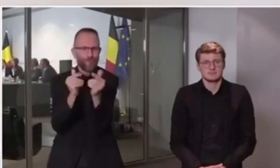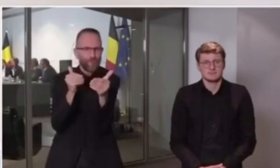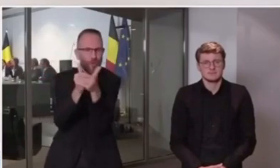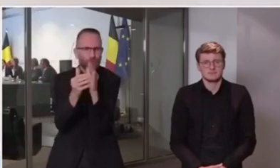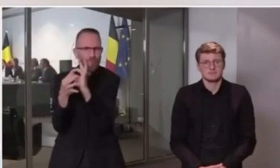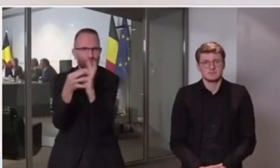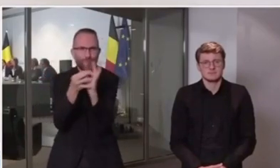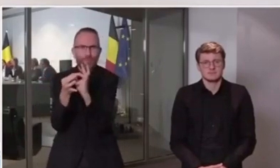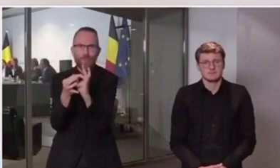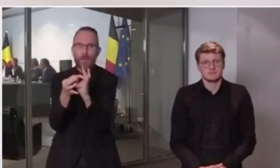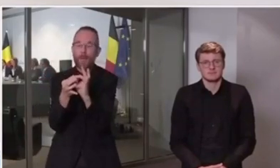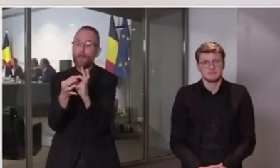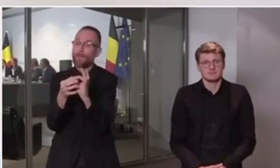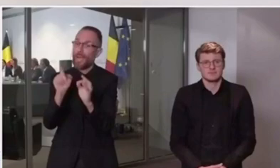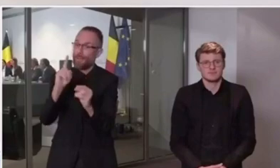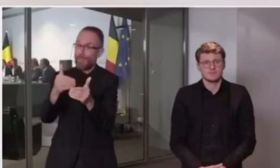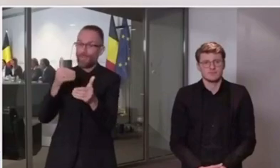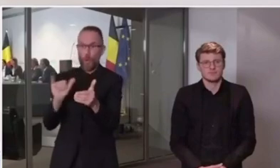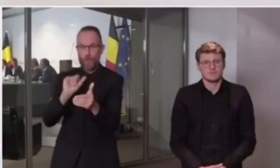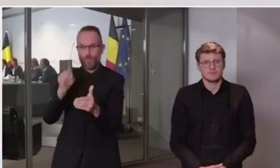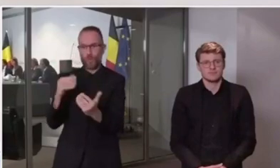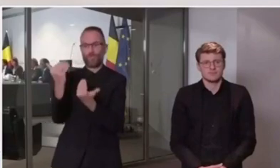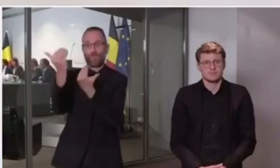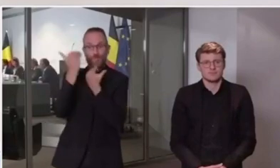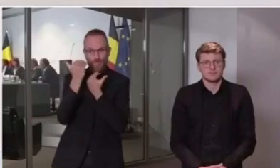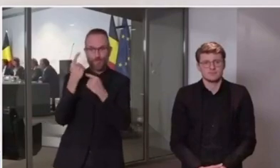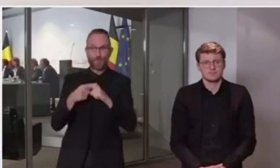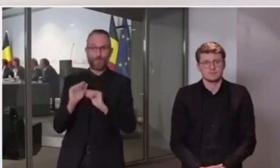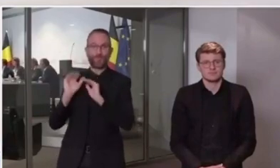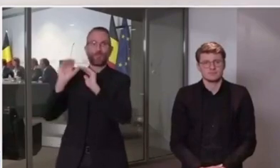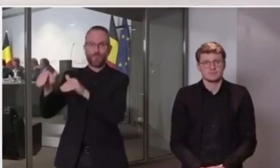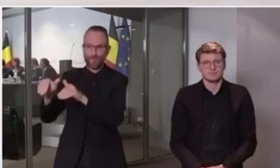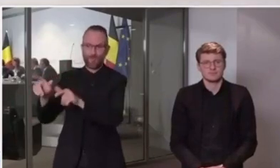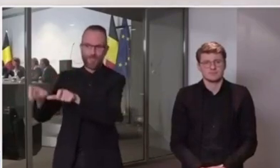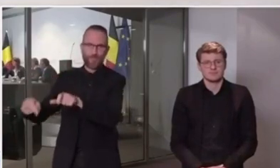prenez soin des autres. Je vous remercie. Merci. Merci.